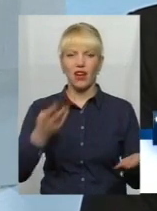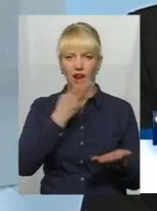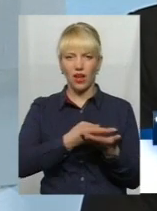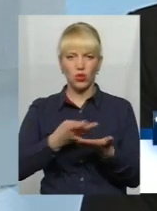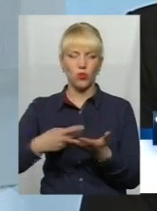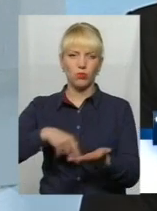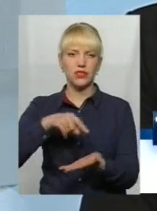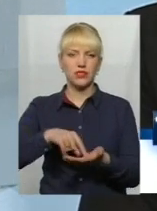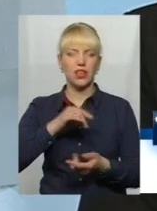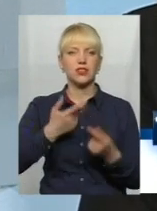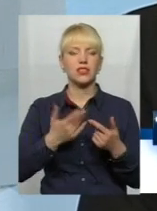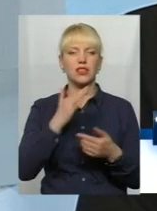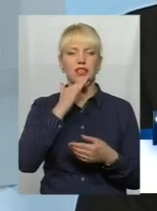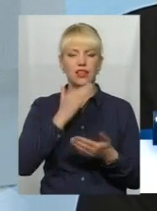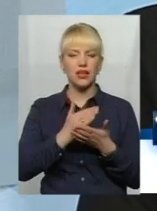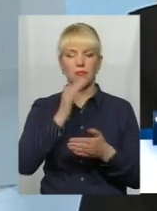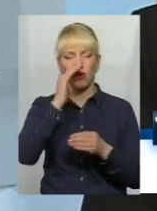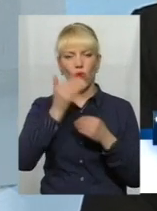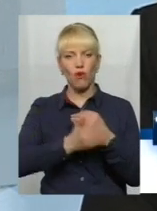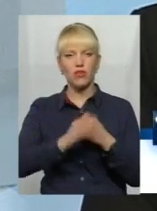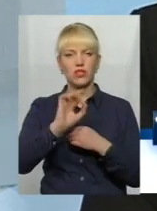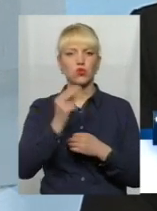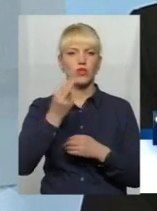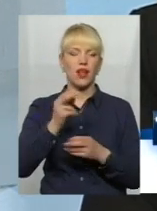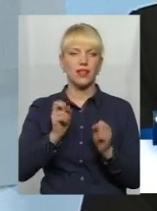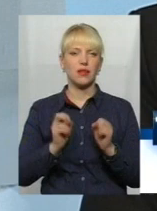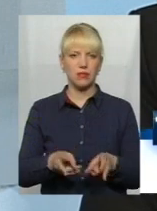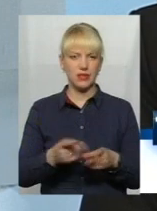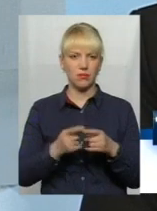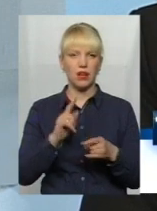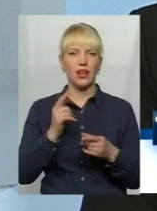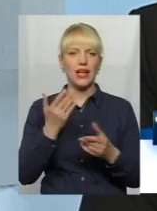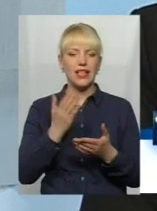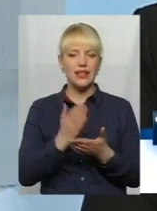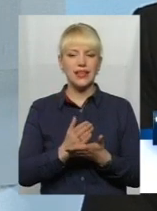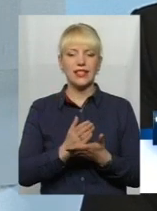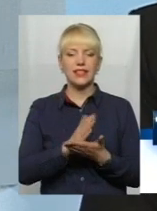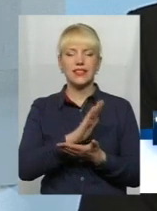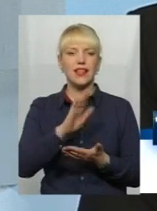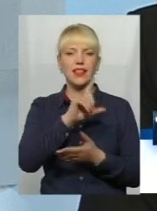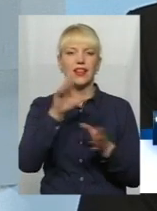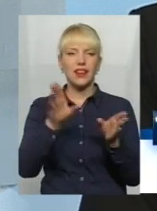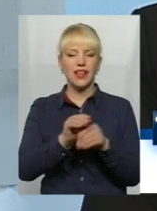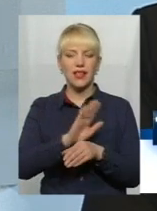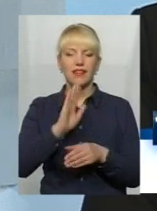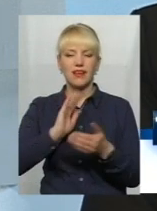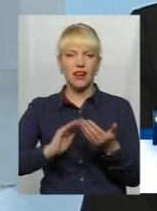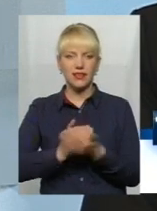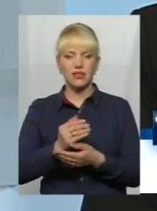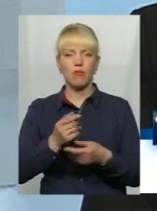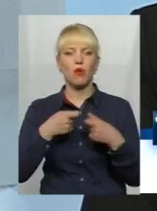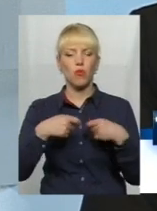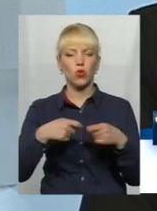несе приховану соціальну небезпеку. Адже разом з неякісними продуктами, які можуть реалізовуватися в